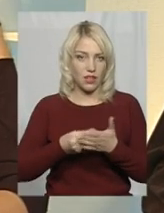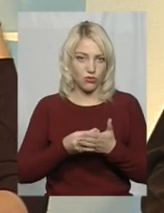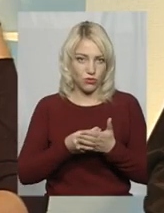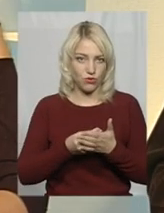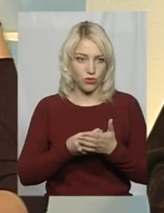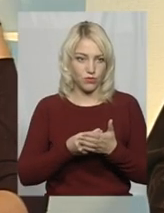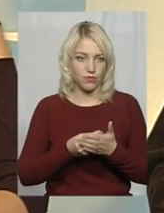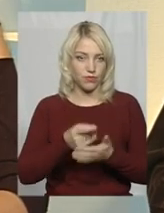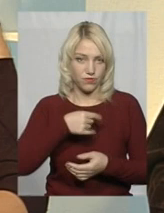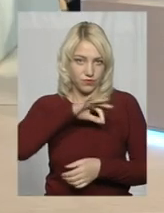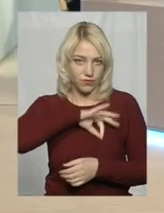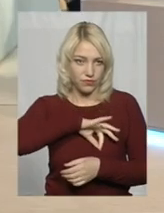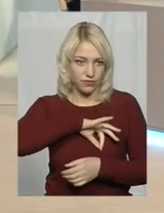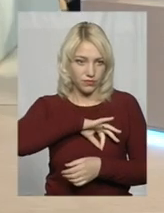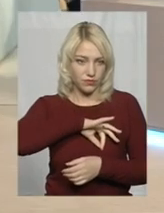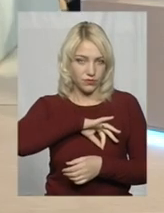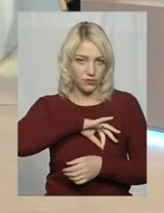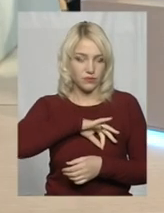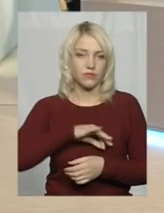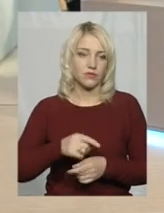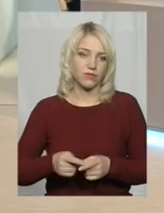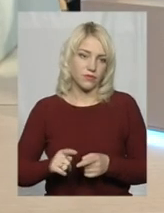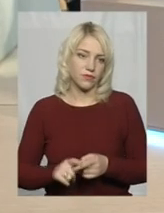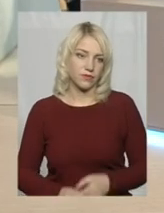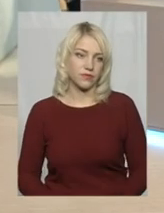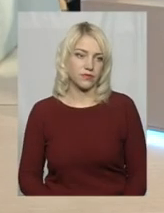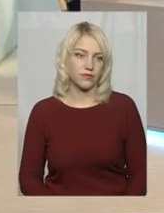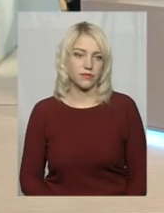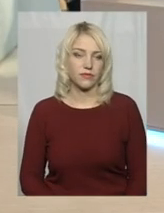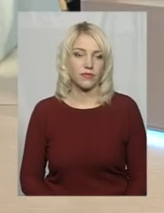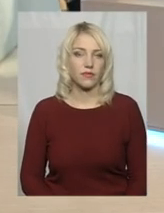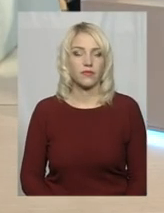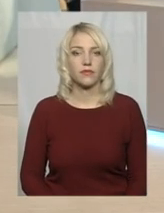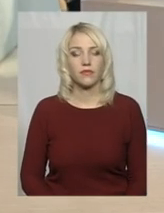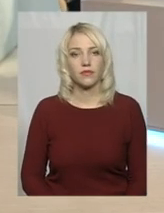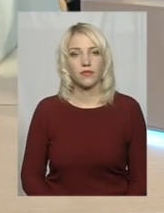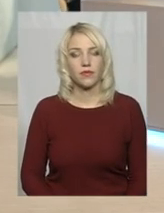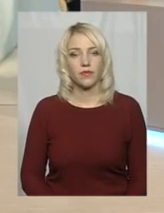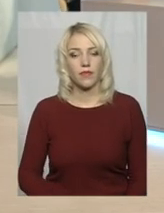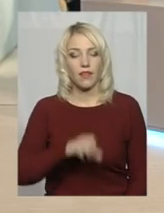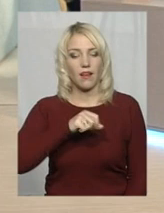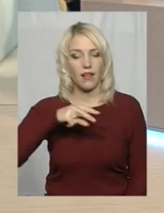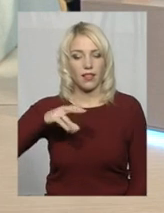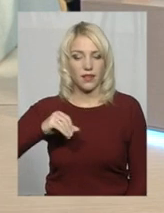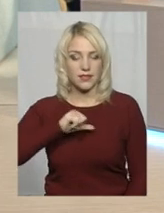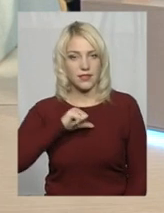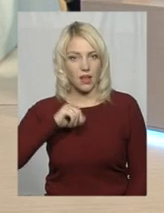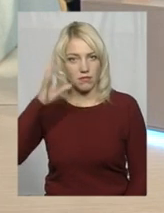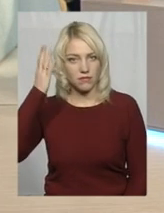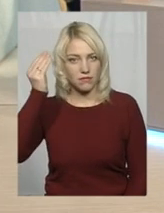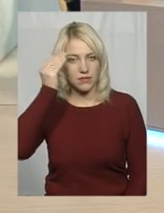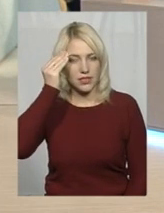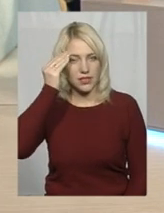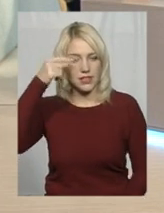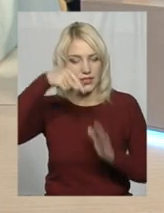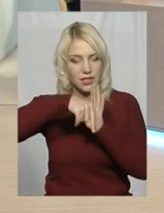добра складова. Але сам сенс, якого ми